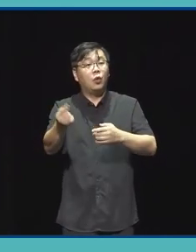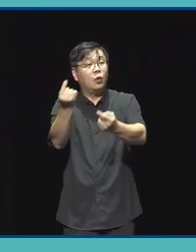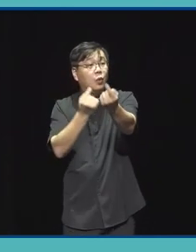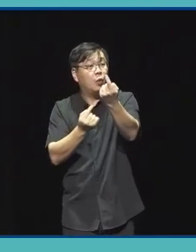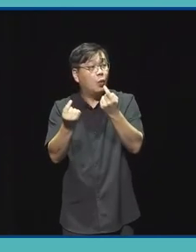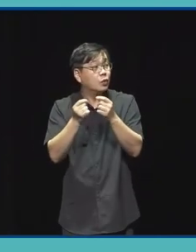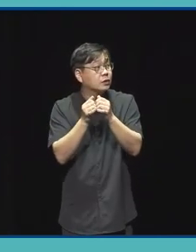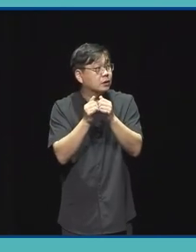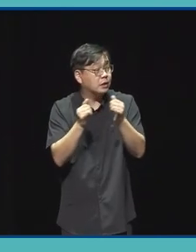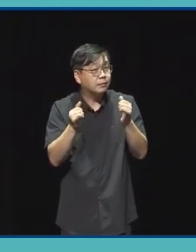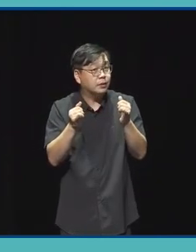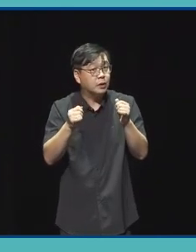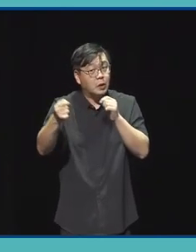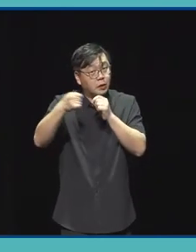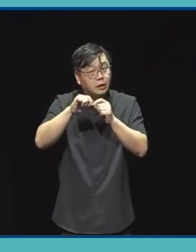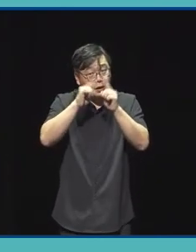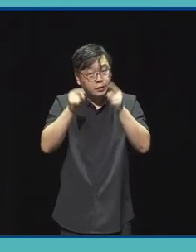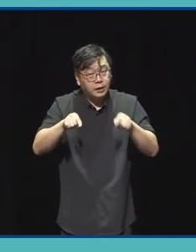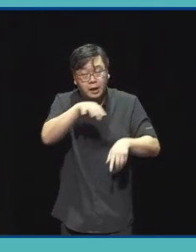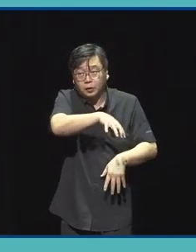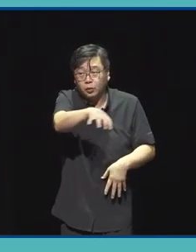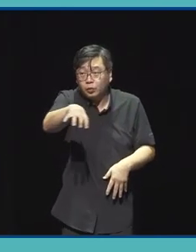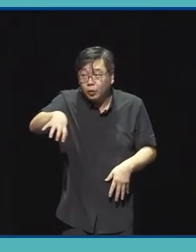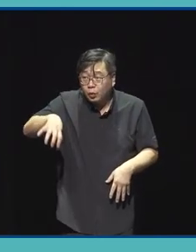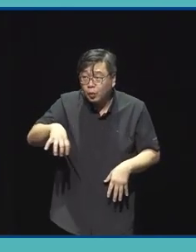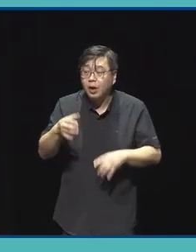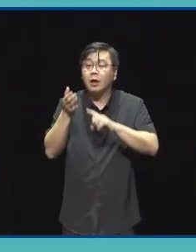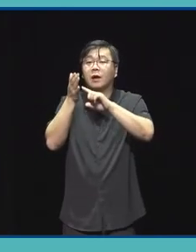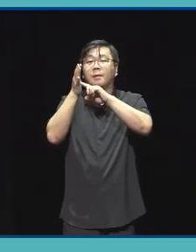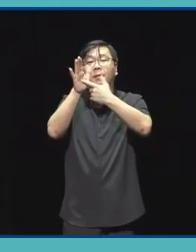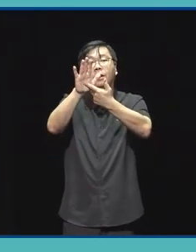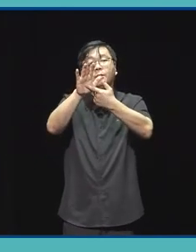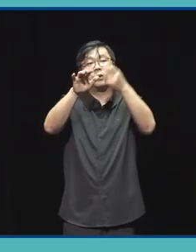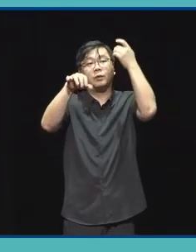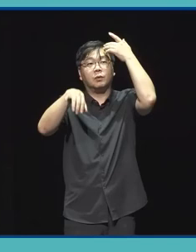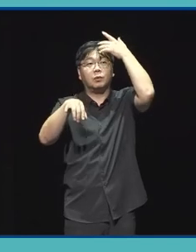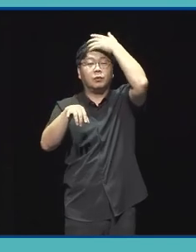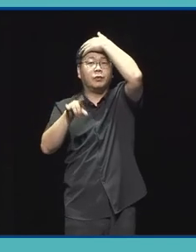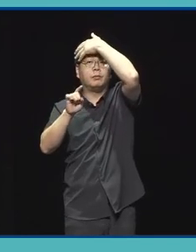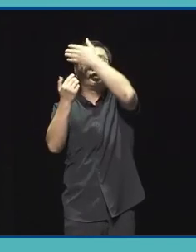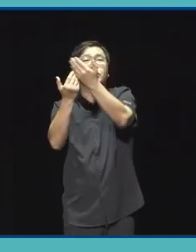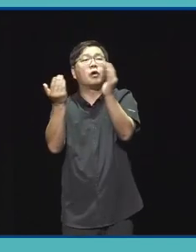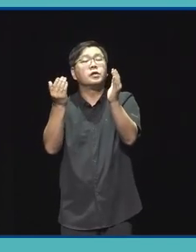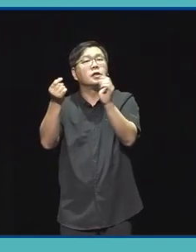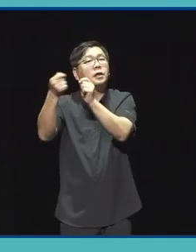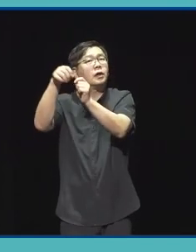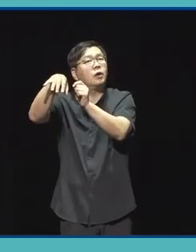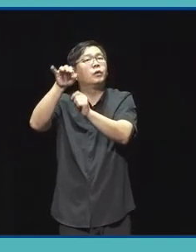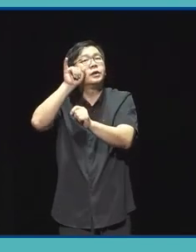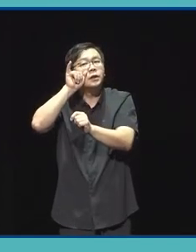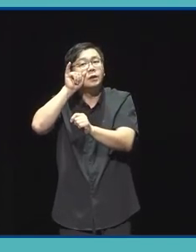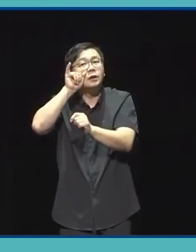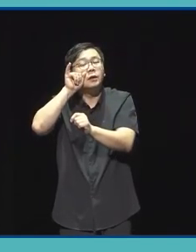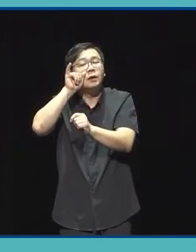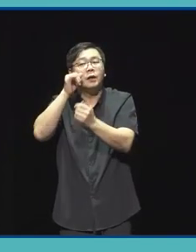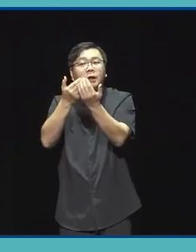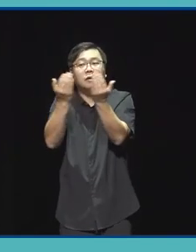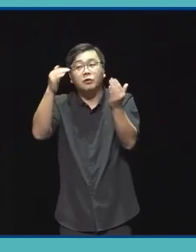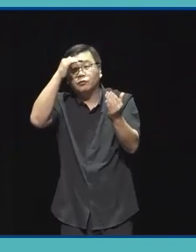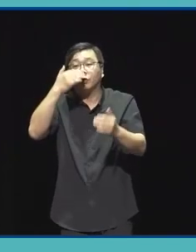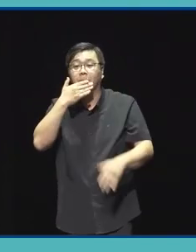대학로에서도 지금 유영일 작품 한 곳이 전시를 하고 있기 때문에 한번 들러보셔도 좋을 것 같습니다